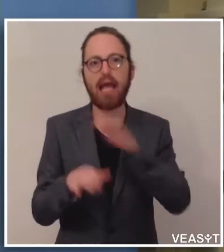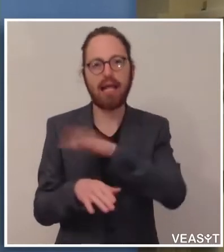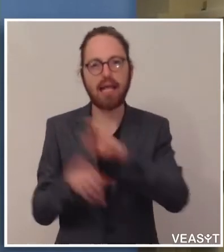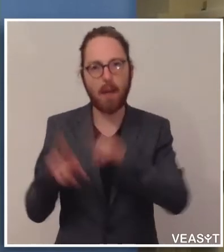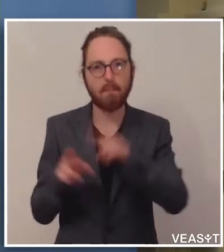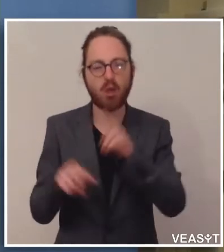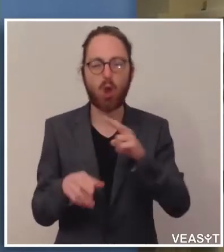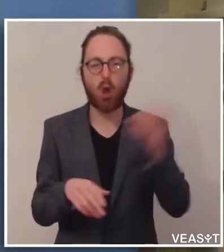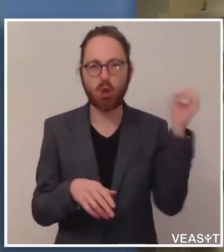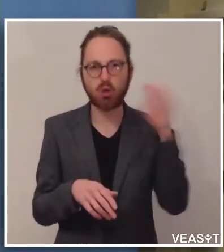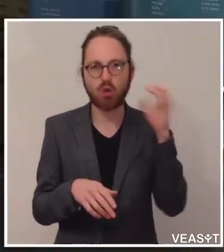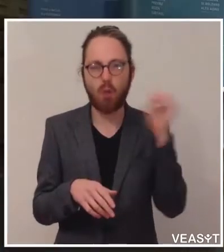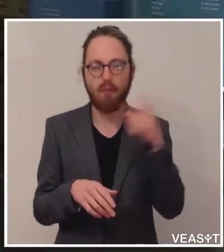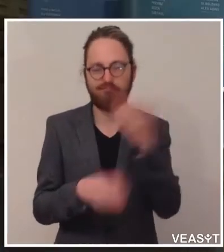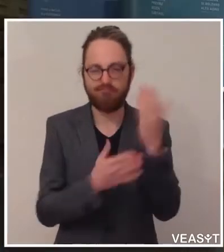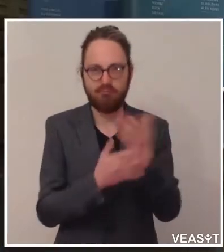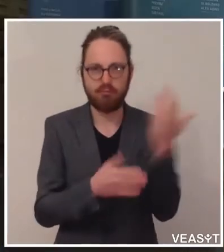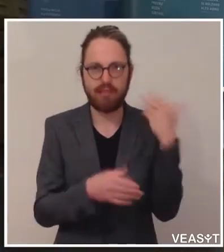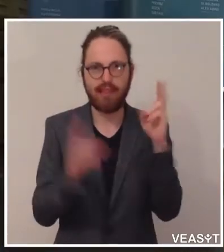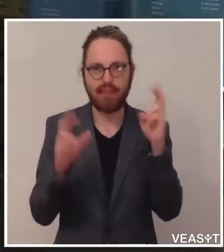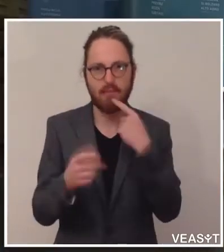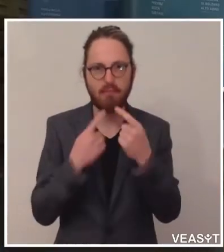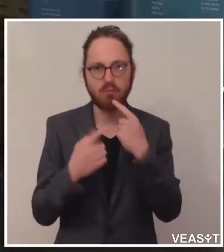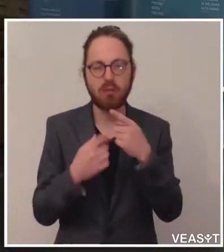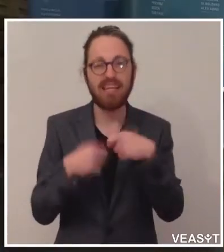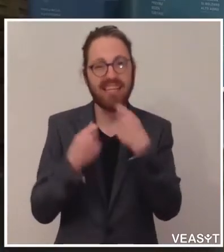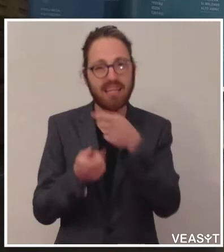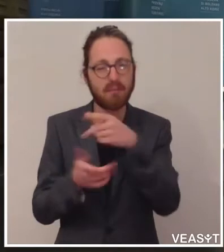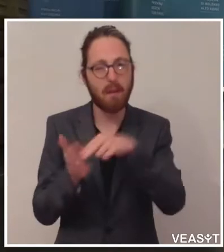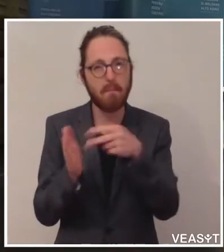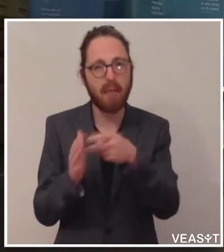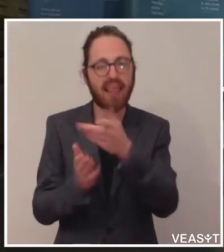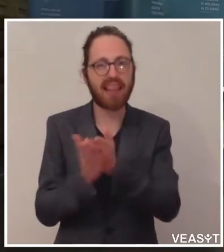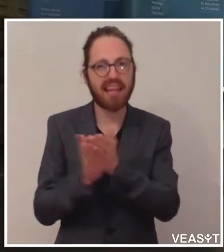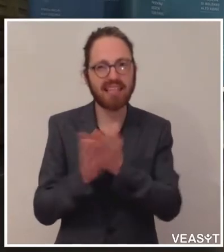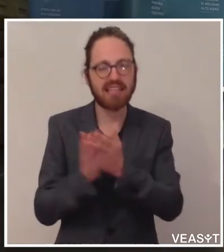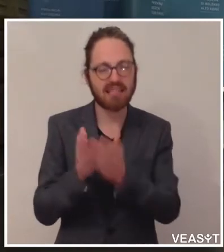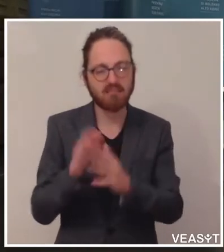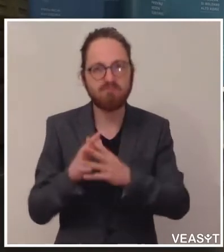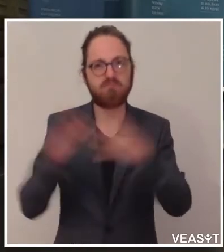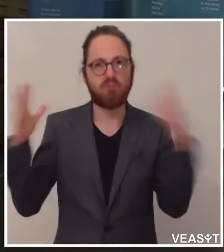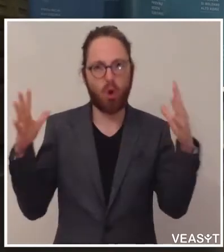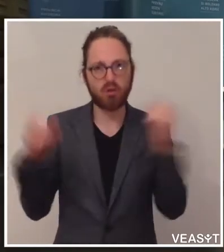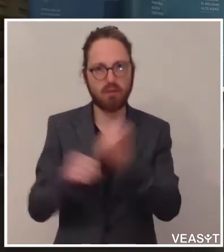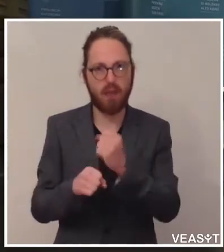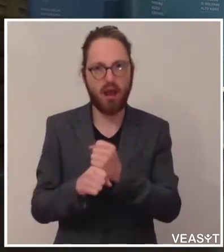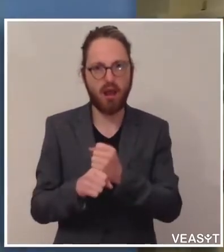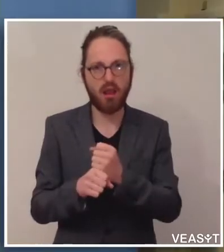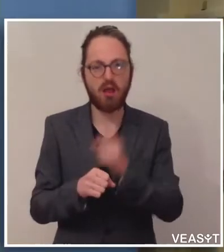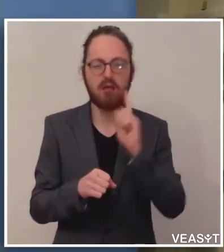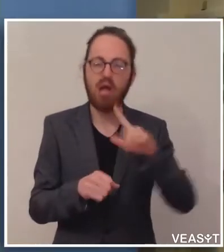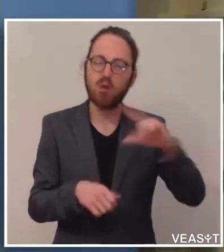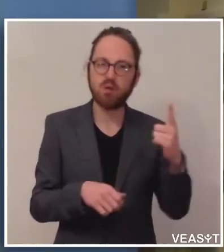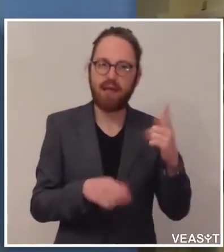Sie gerade besprochen haben. Gibt es Pläne, hier die Dienste aufzustocken? Und ich nehme gleich die zweite Frage dazu, auch wenn sie anders ist. Ist es